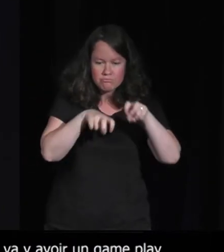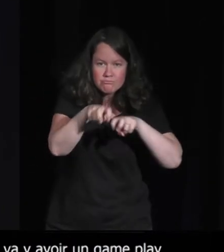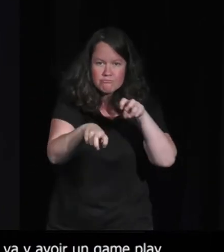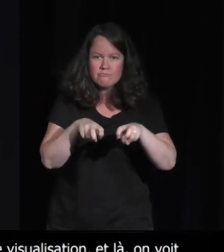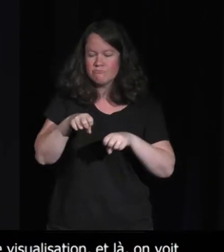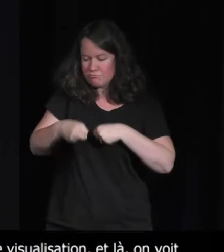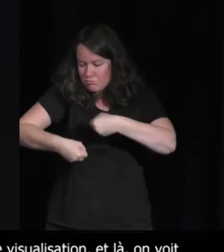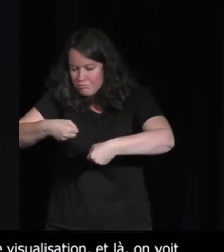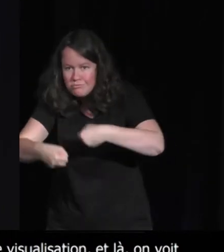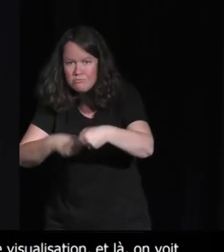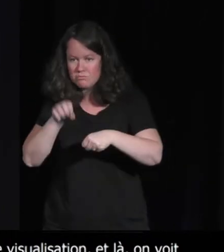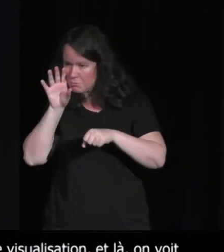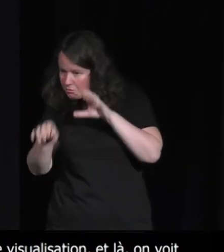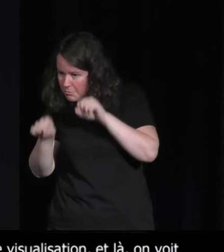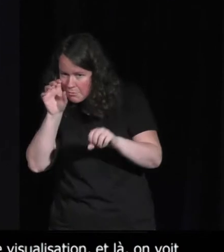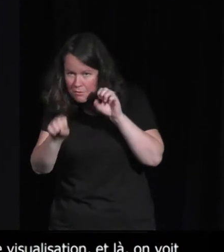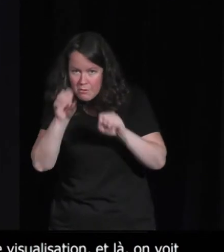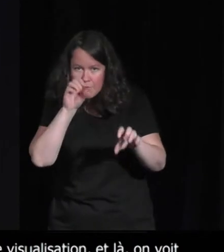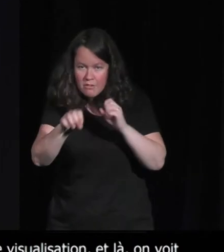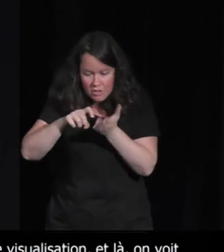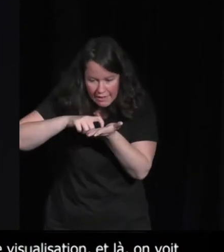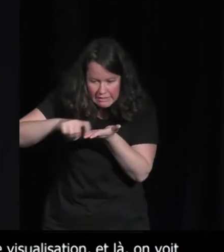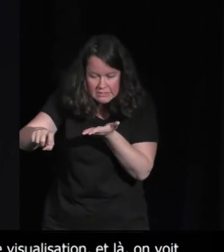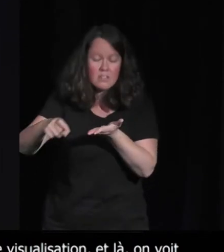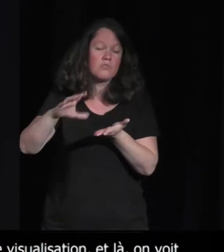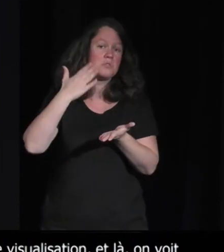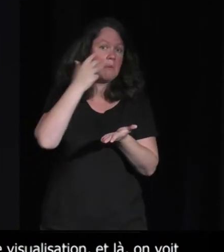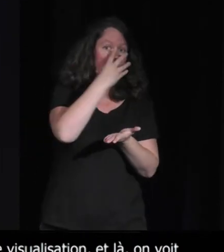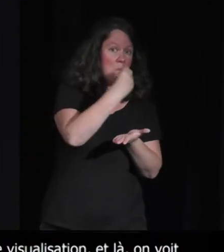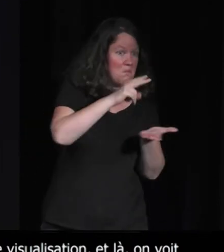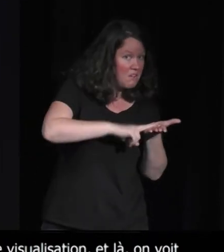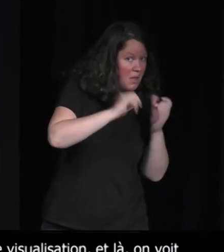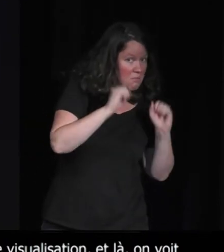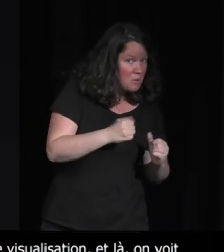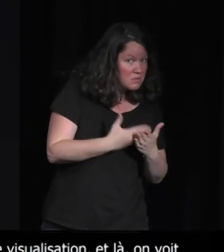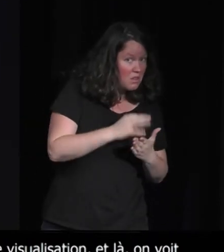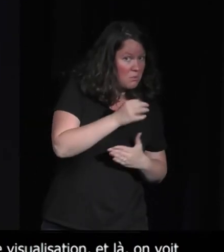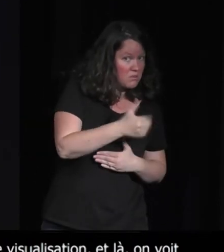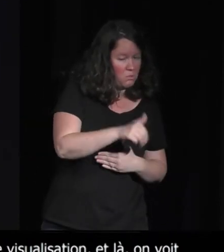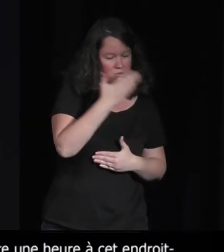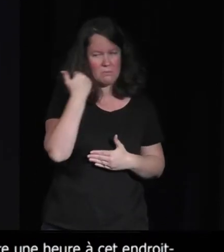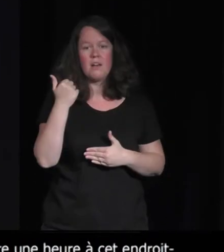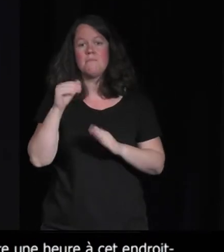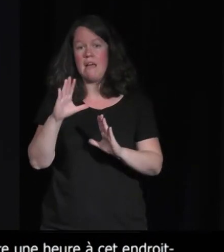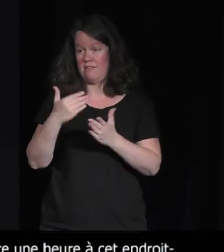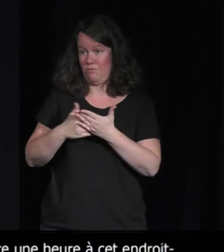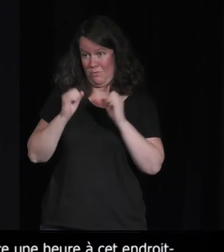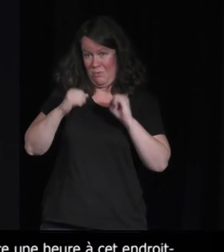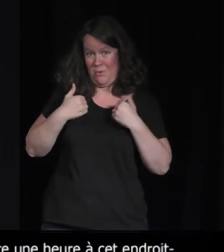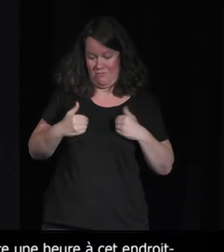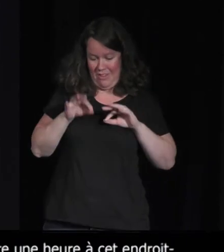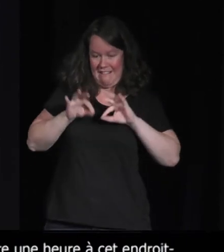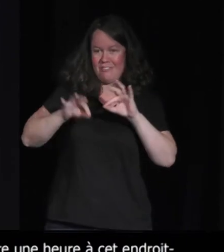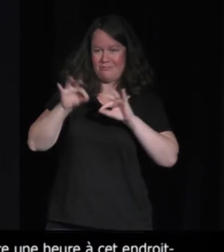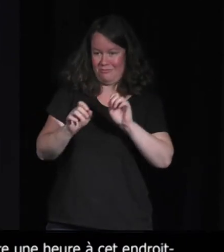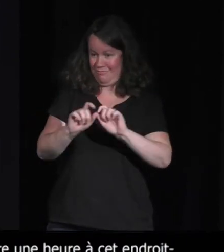peut percevoir ce niveau d'information. Et le fait qu soit disponible pour le